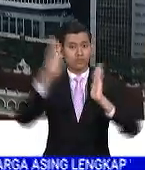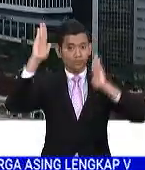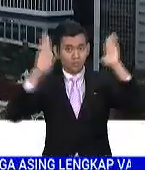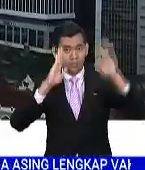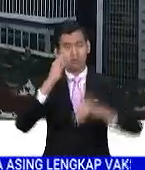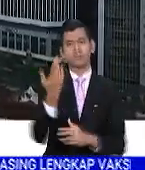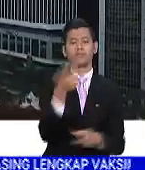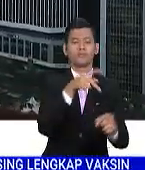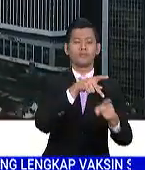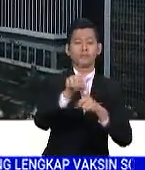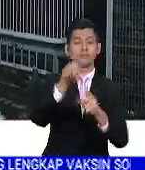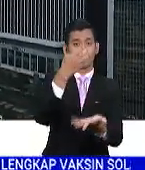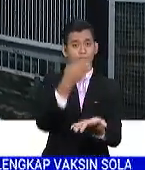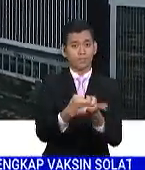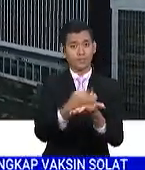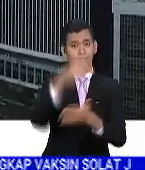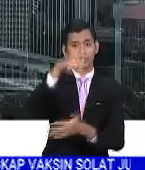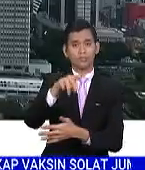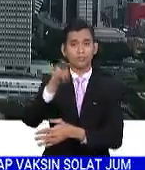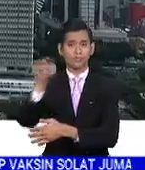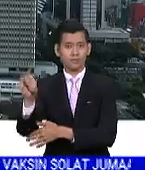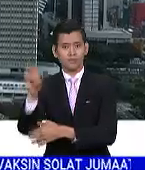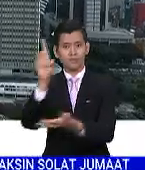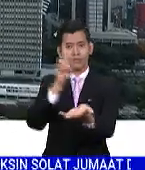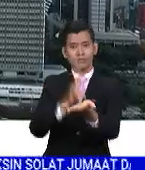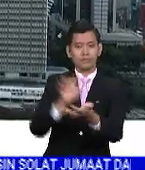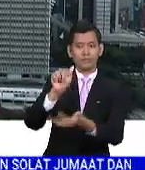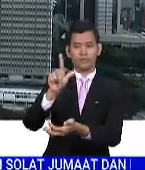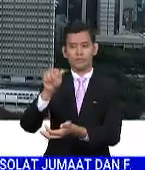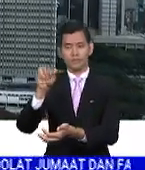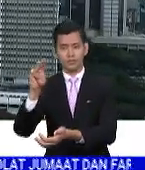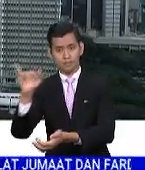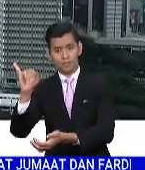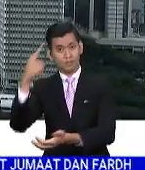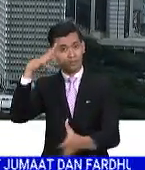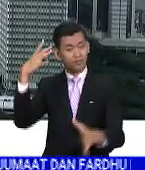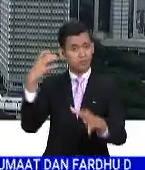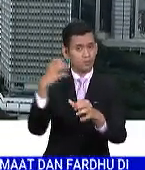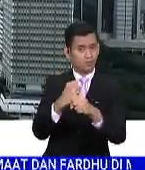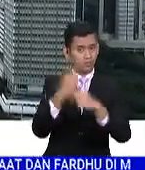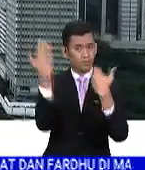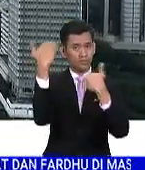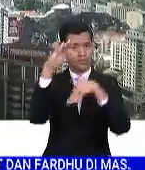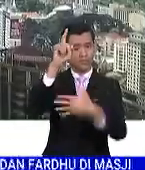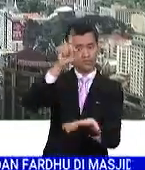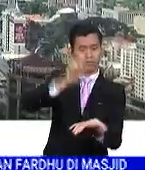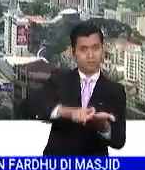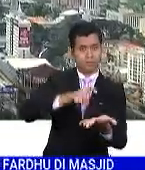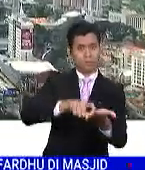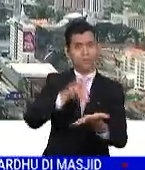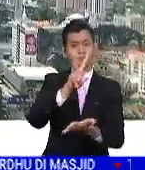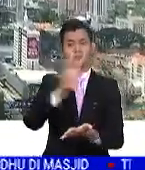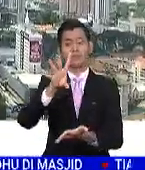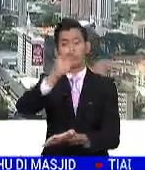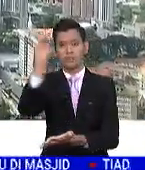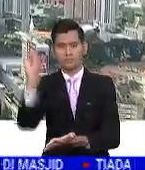Penganalisis ekonomi Prof. Madhya Dr. Aimi Zulhazmi Abdul Rashid berpendapat, had statu tori hutang pada paras 65%